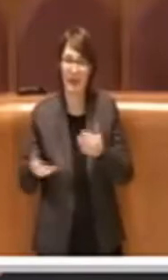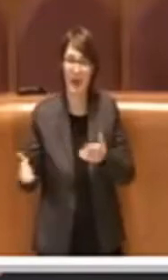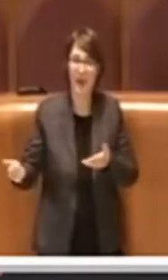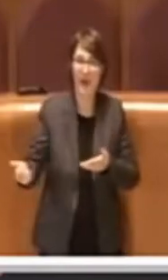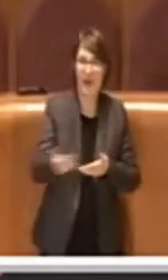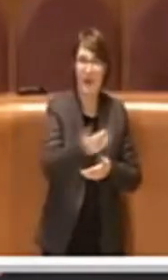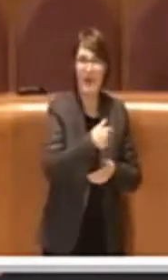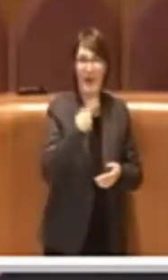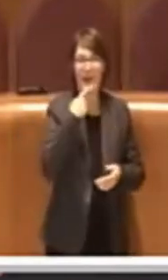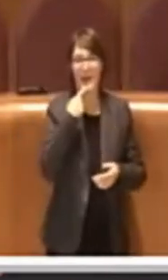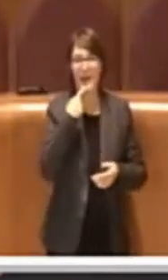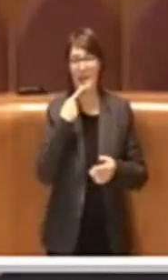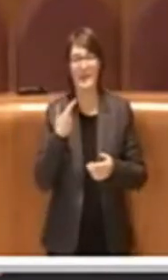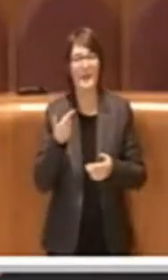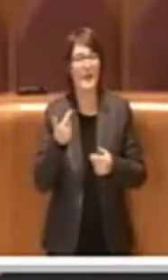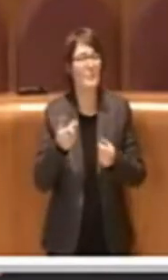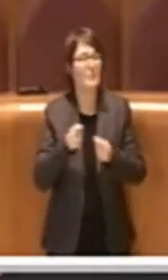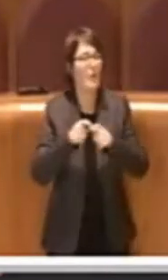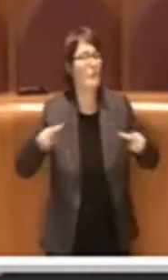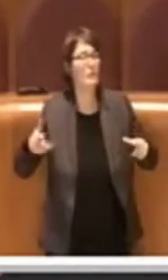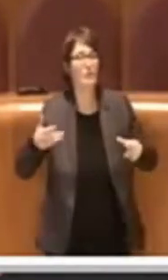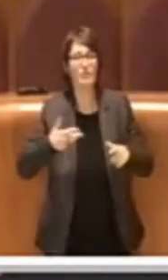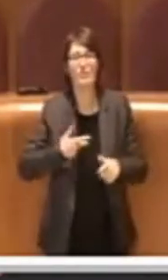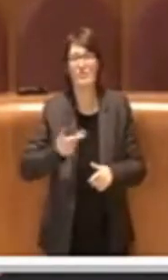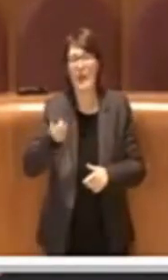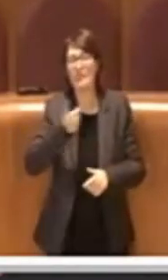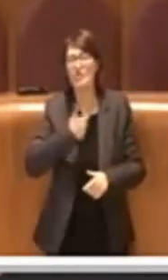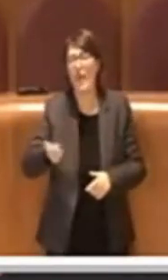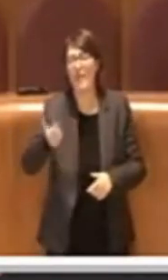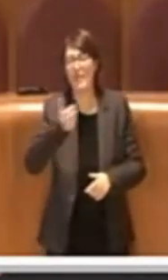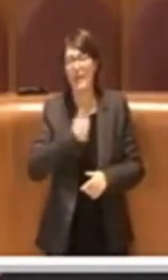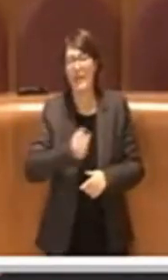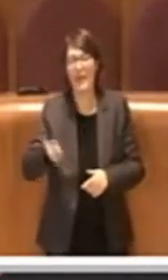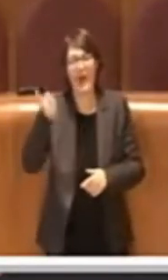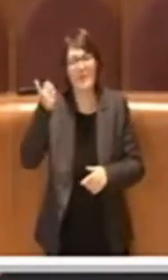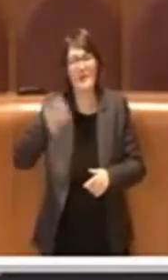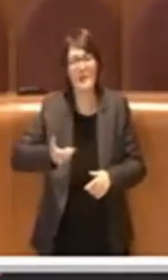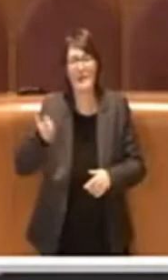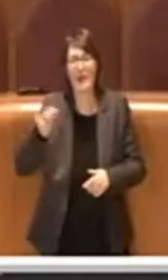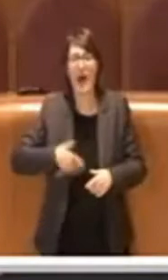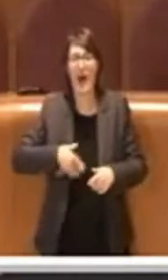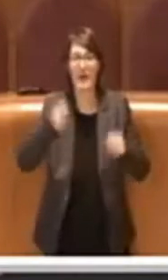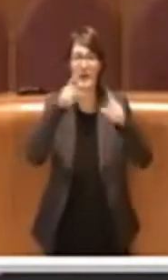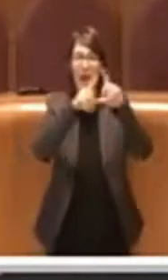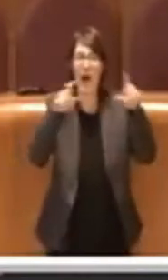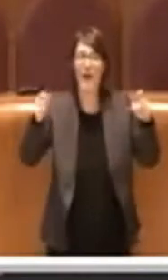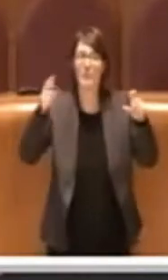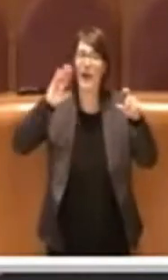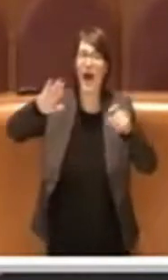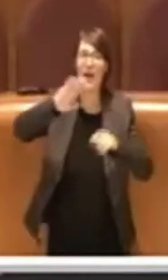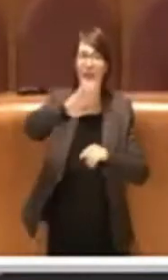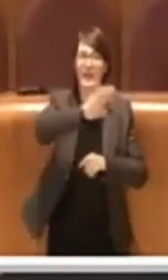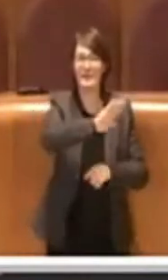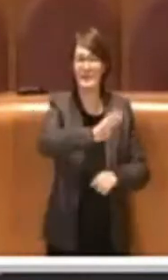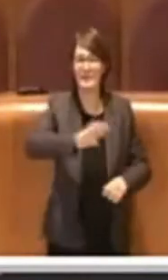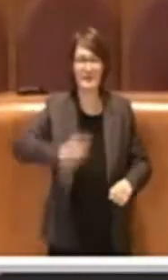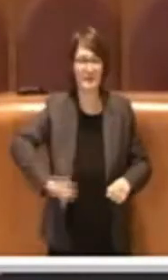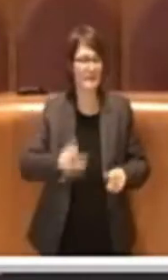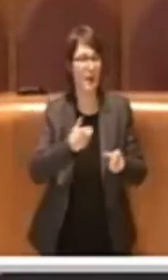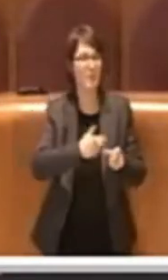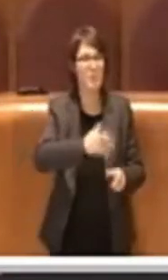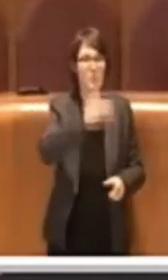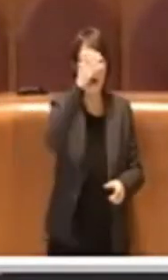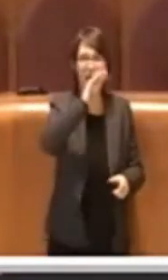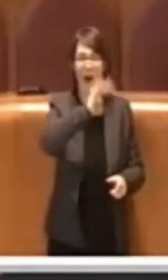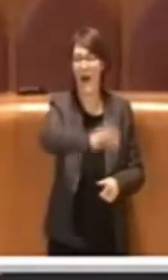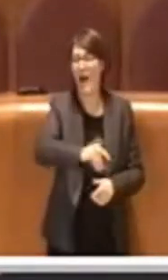adesivi e ce ne sono centinaia di migliaia spargliati su pali, guardrail, muri e quant